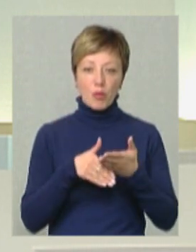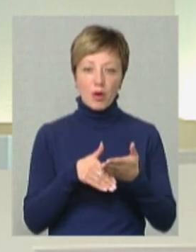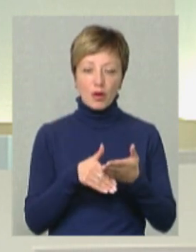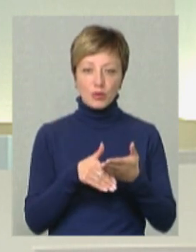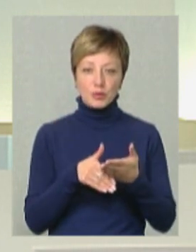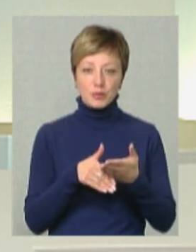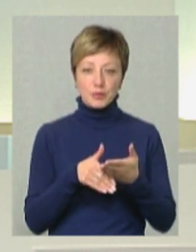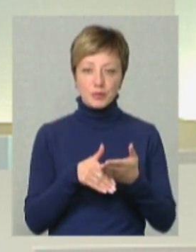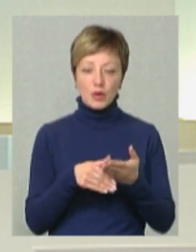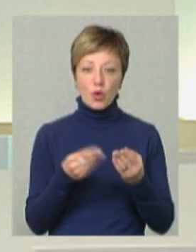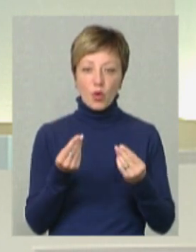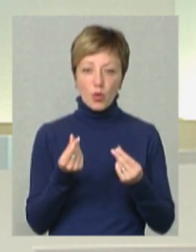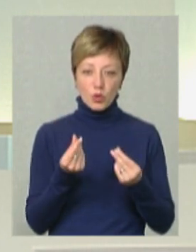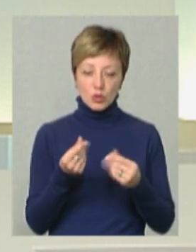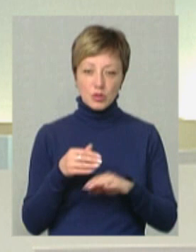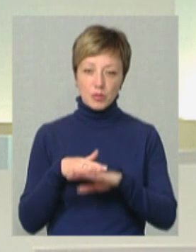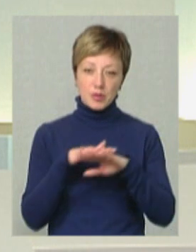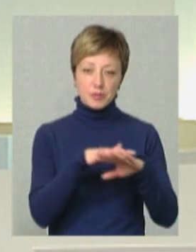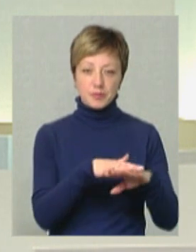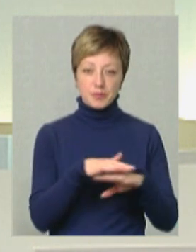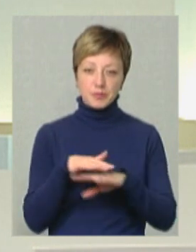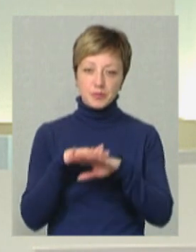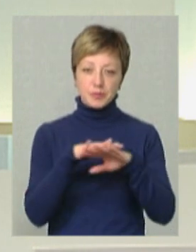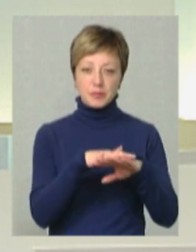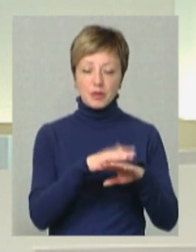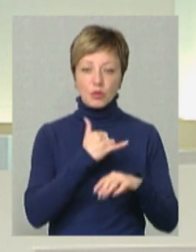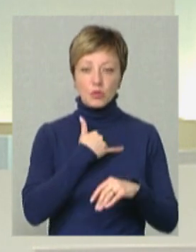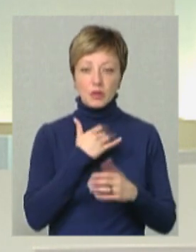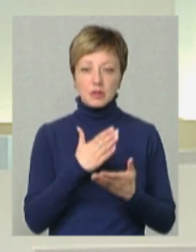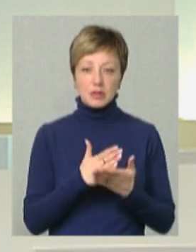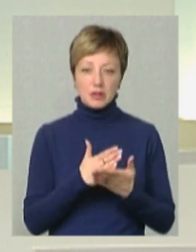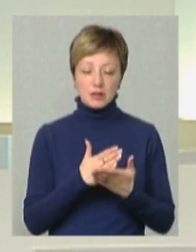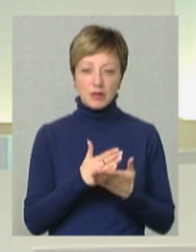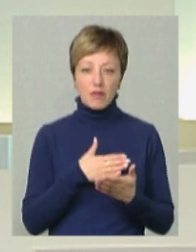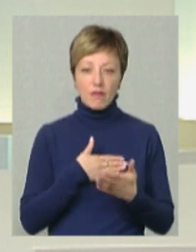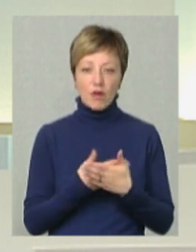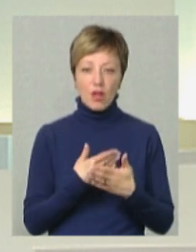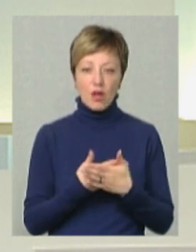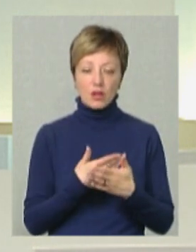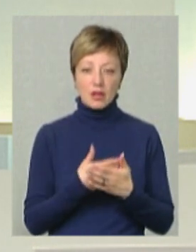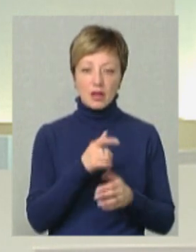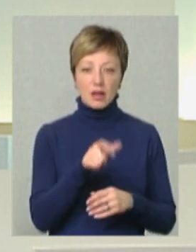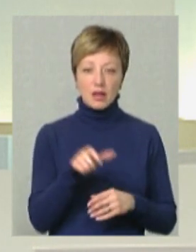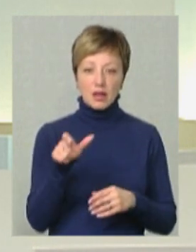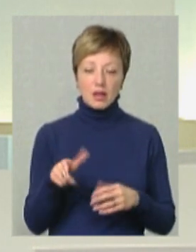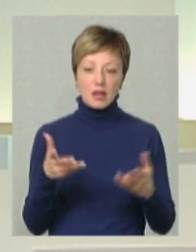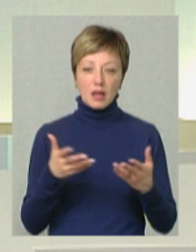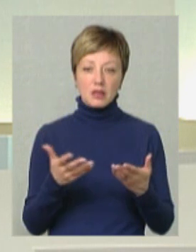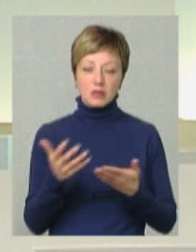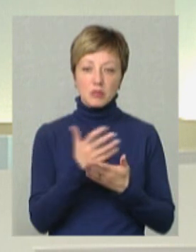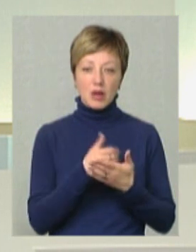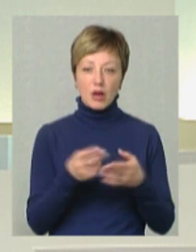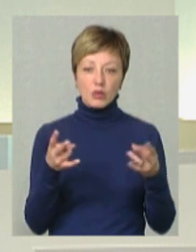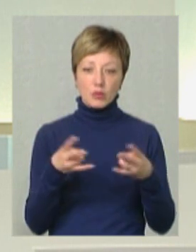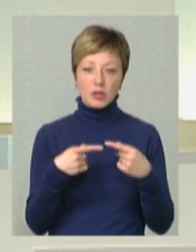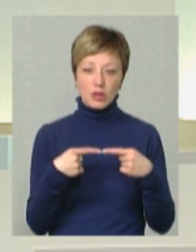коштами. Так. І в нас є волонтери, які збирають необхідні